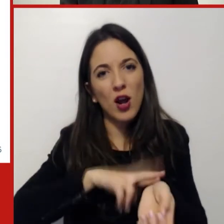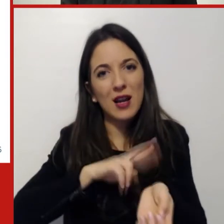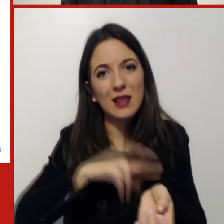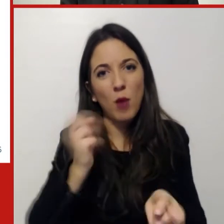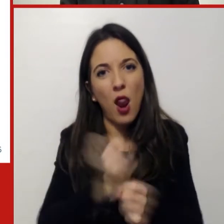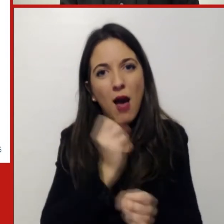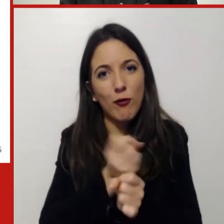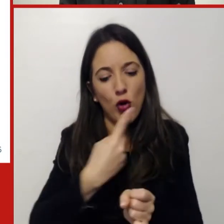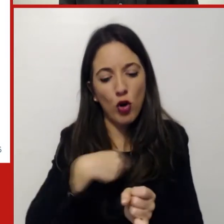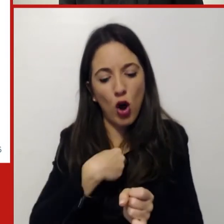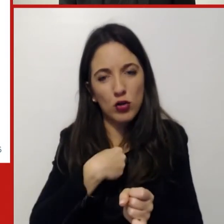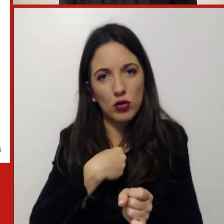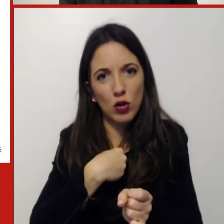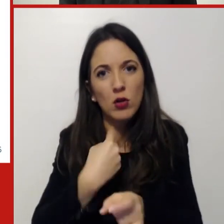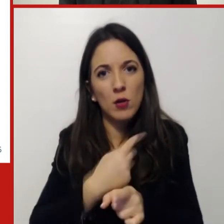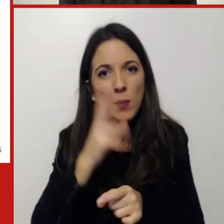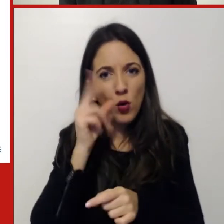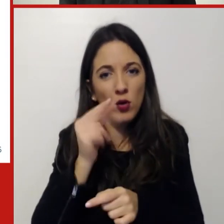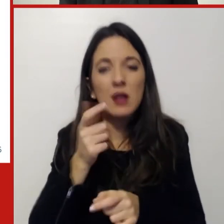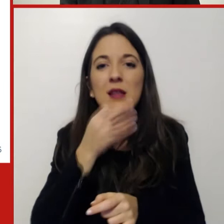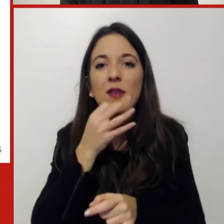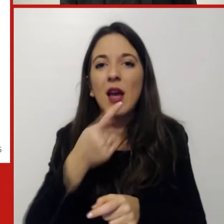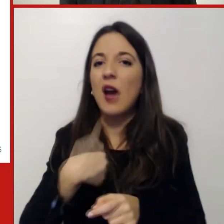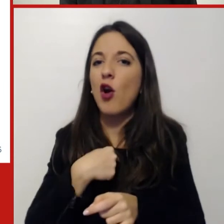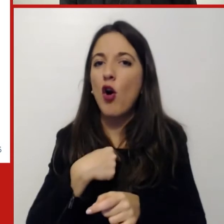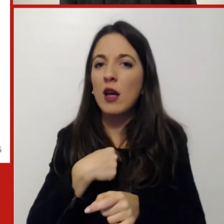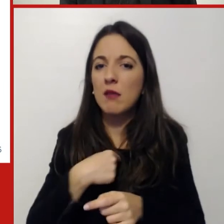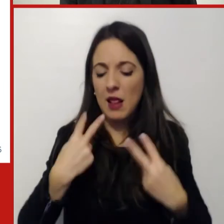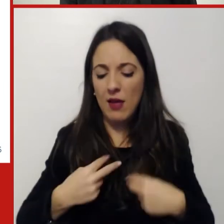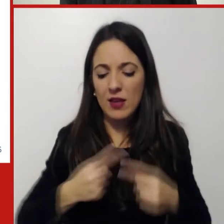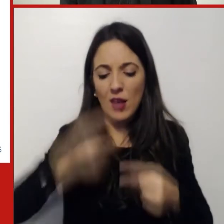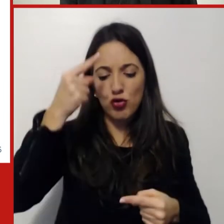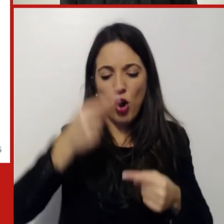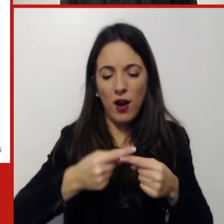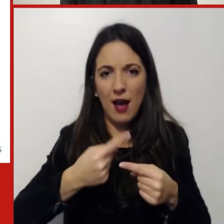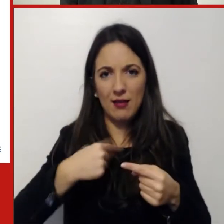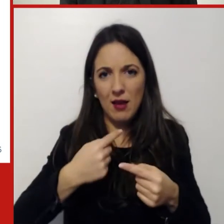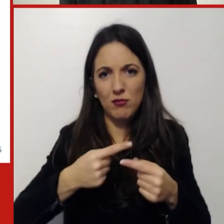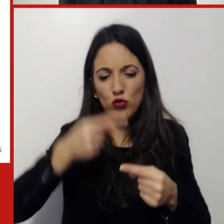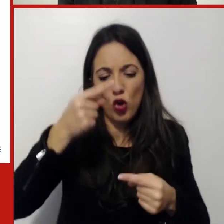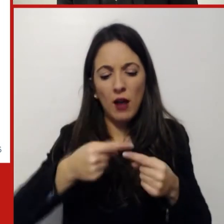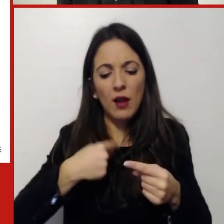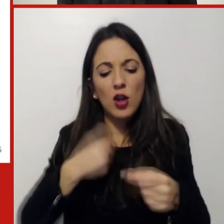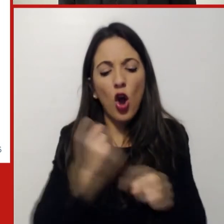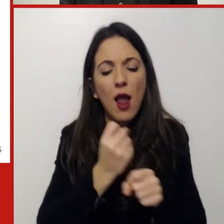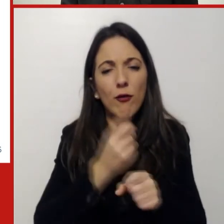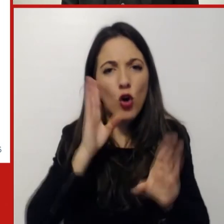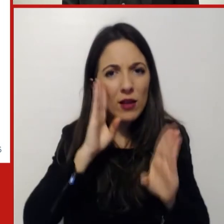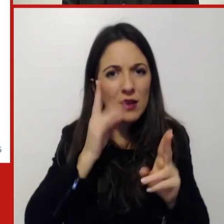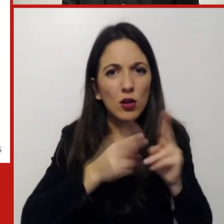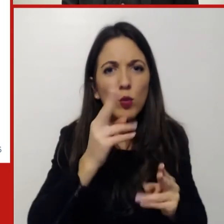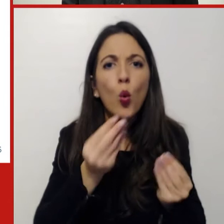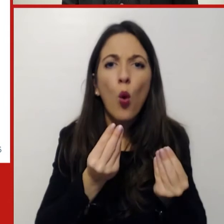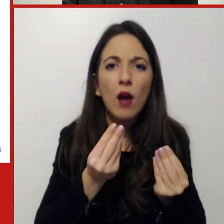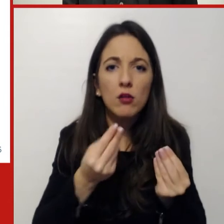ad ogni orario aumenta la nostra efficacia oltre a non aumentare sicuramente il nostro benessere. poi il tecnostress, cioè